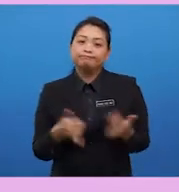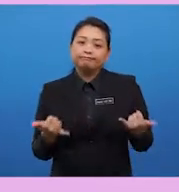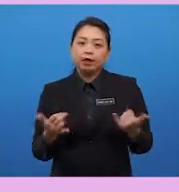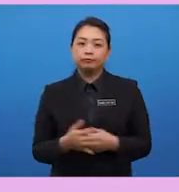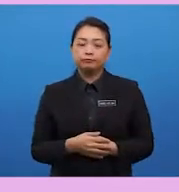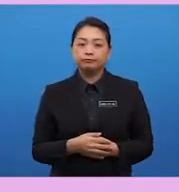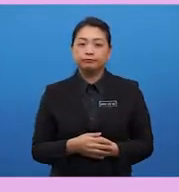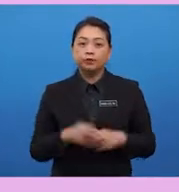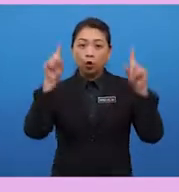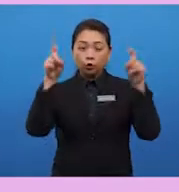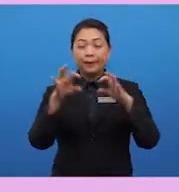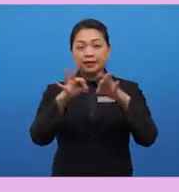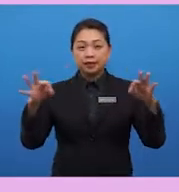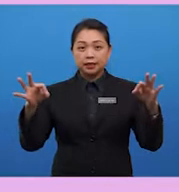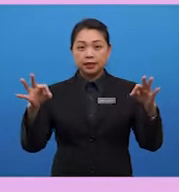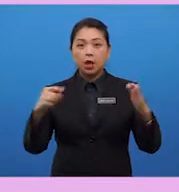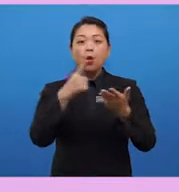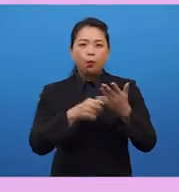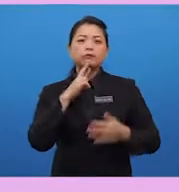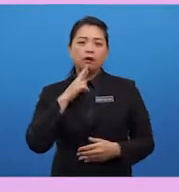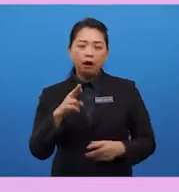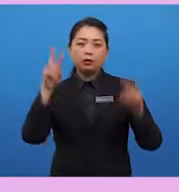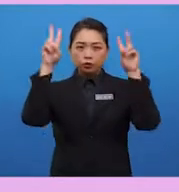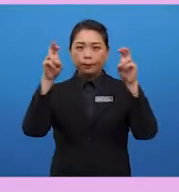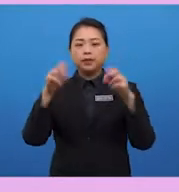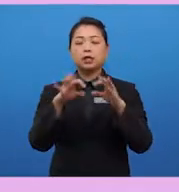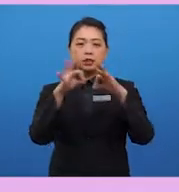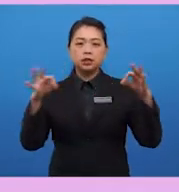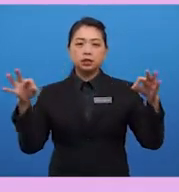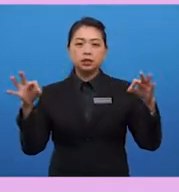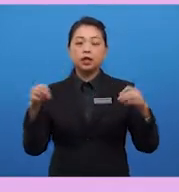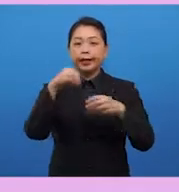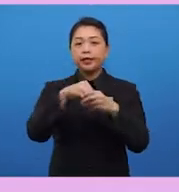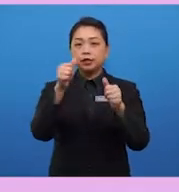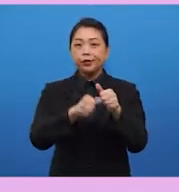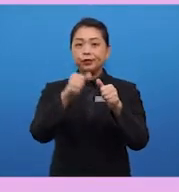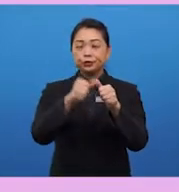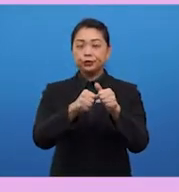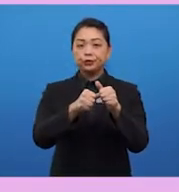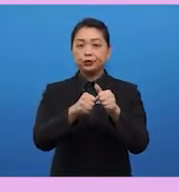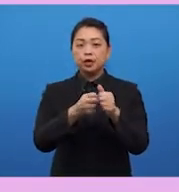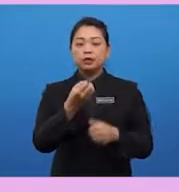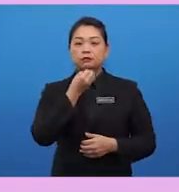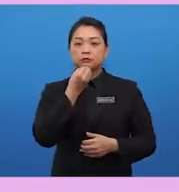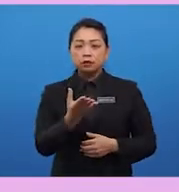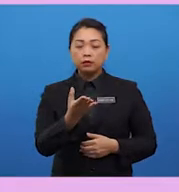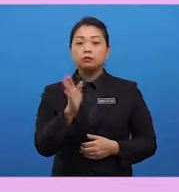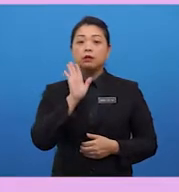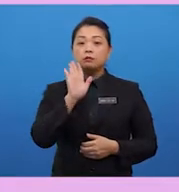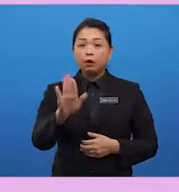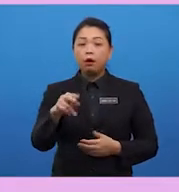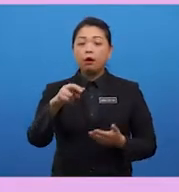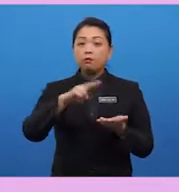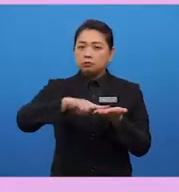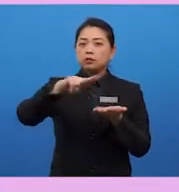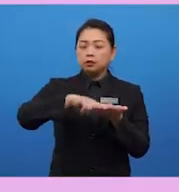Now, topic sentence, what are topic sentence? Now, topic sentence in each paragraph tells us, tells your reader,